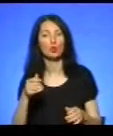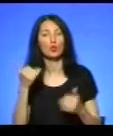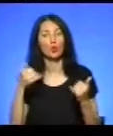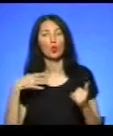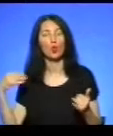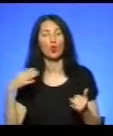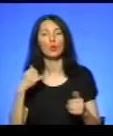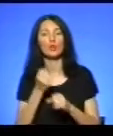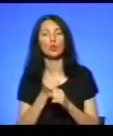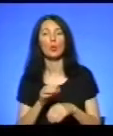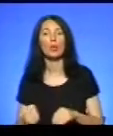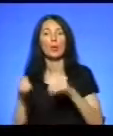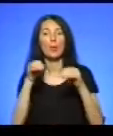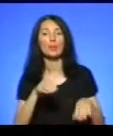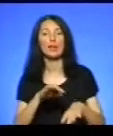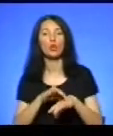шкіри.